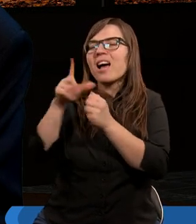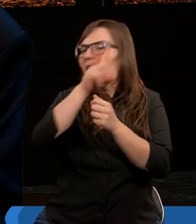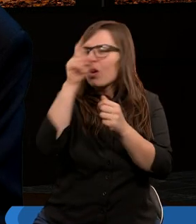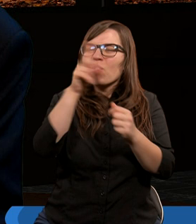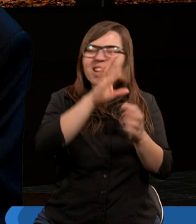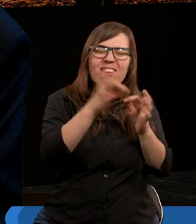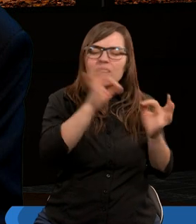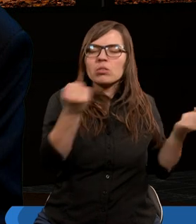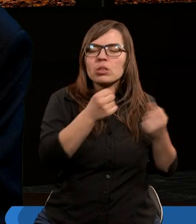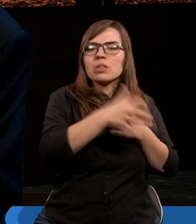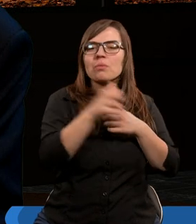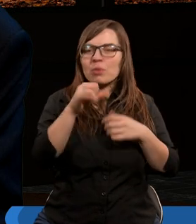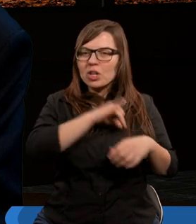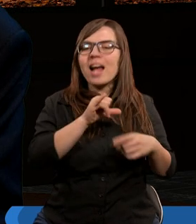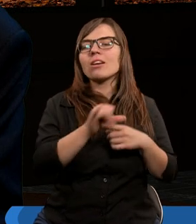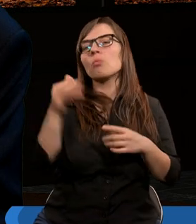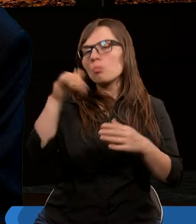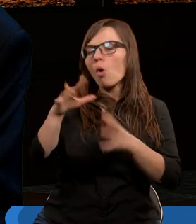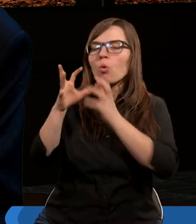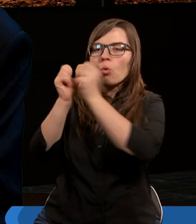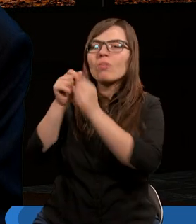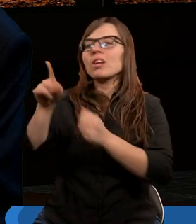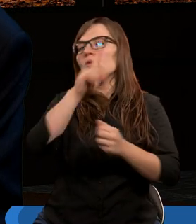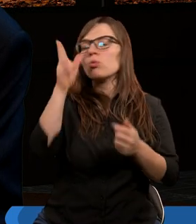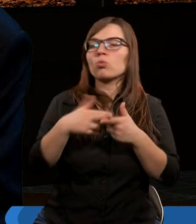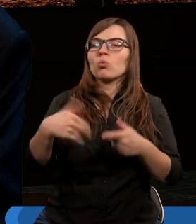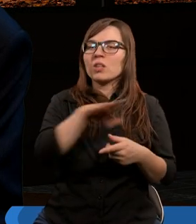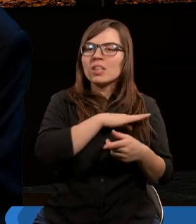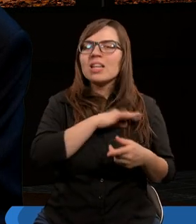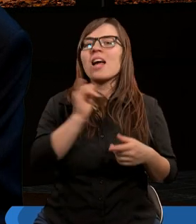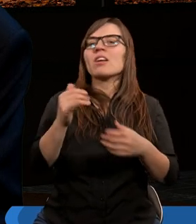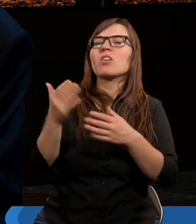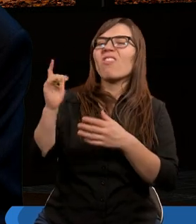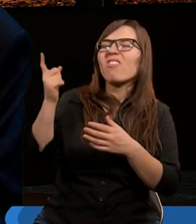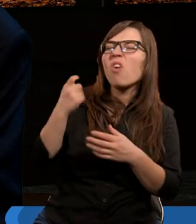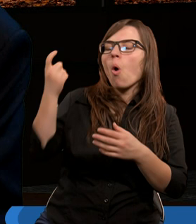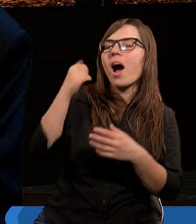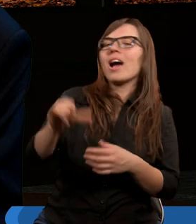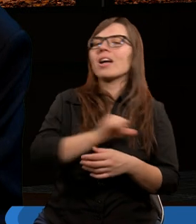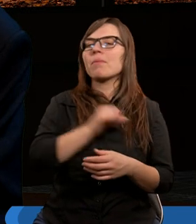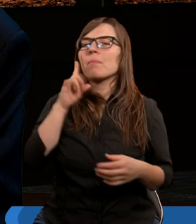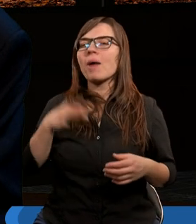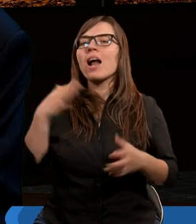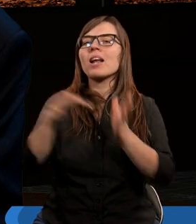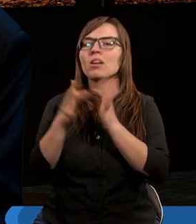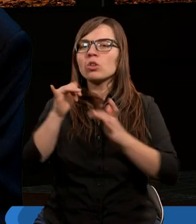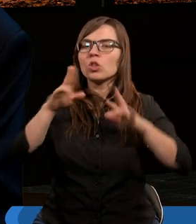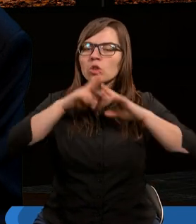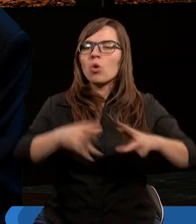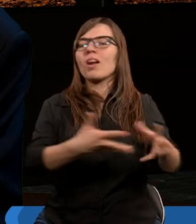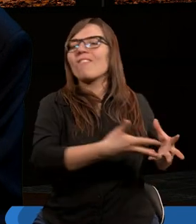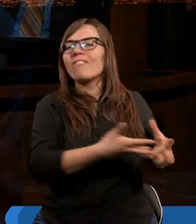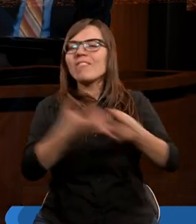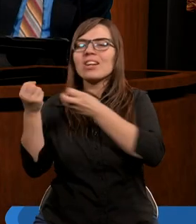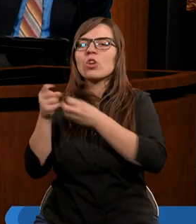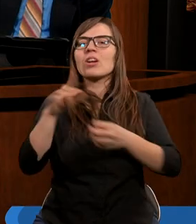historie, których opowiadają, ludzie, którzy doświadczali, ginęli i wołają imię Pana Jezusa i nagle zostają wyciągnięci z